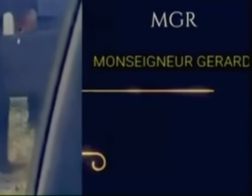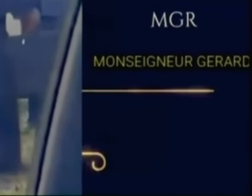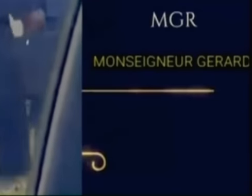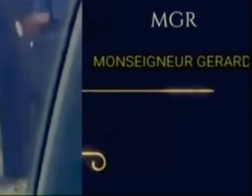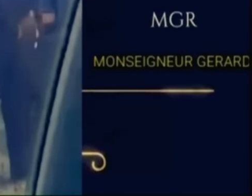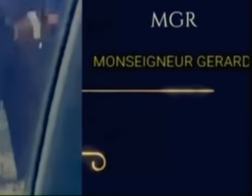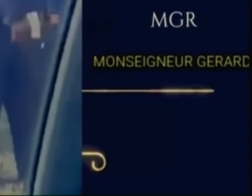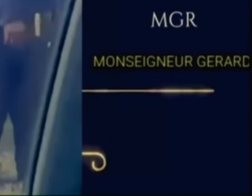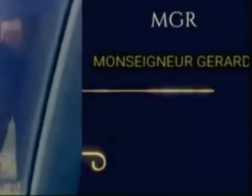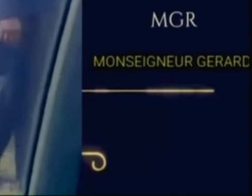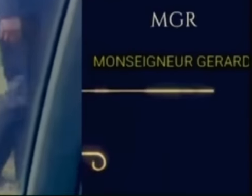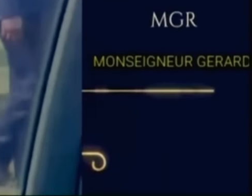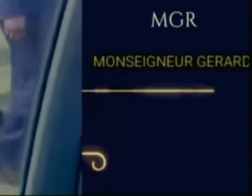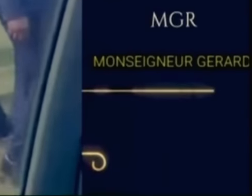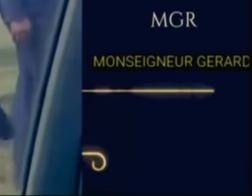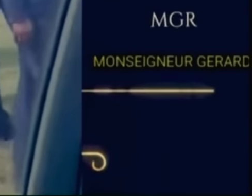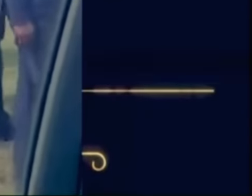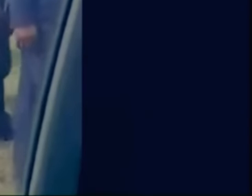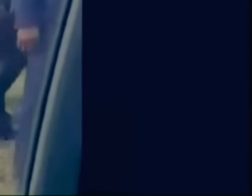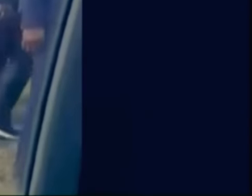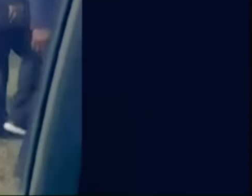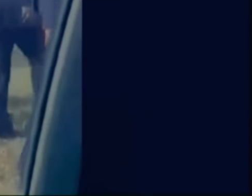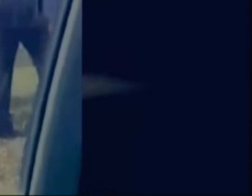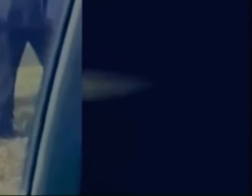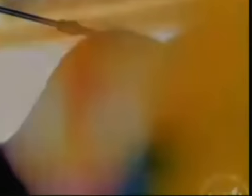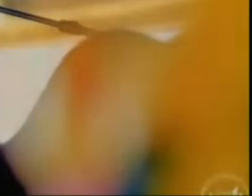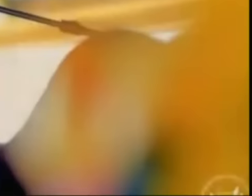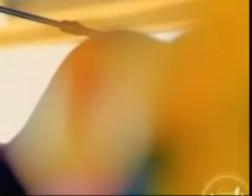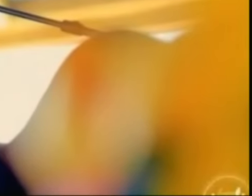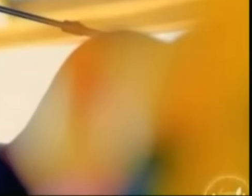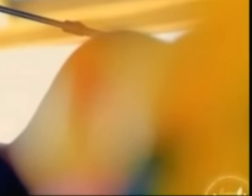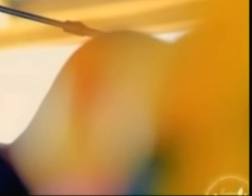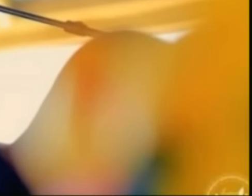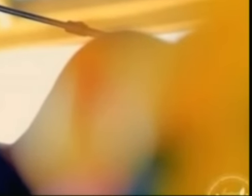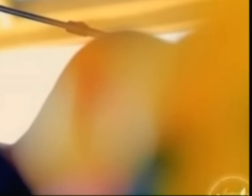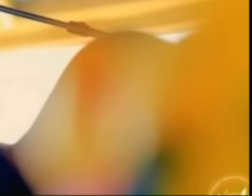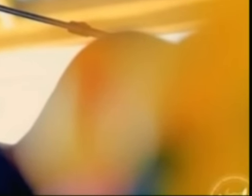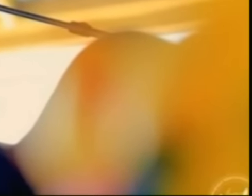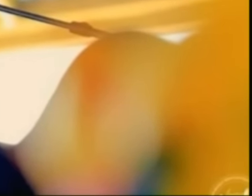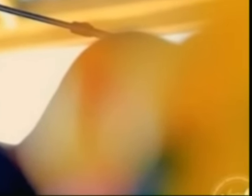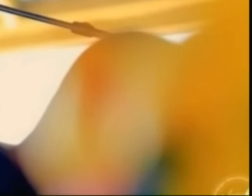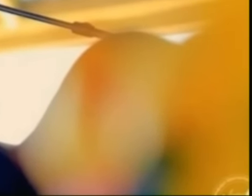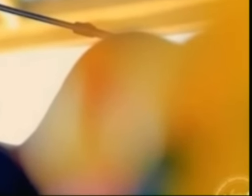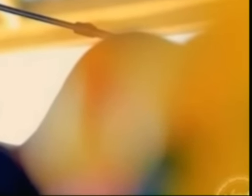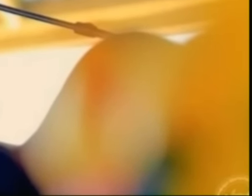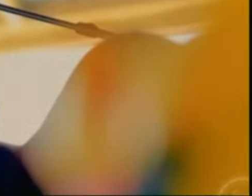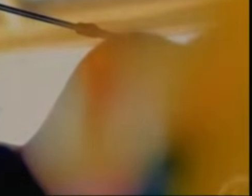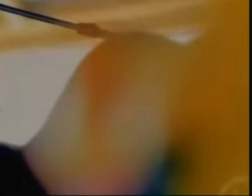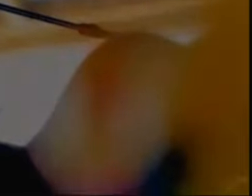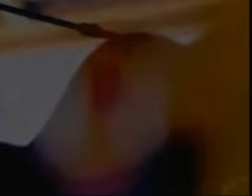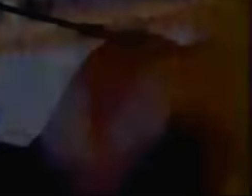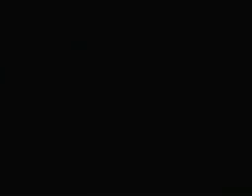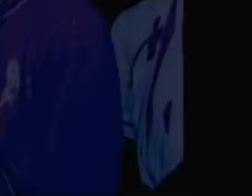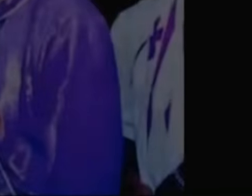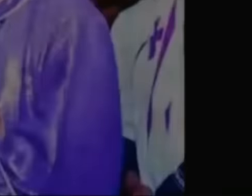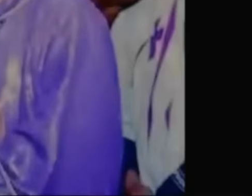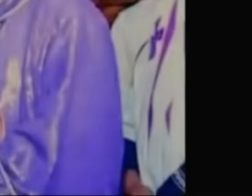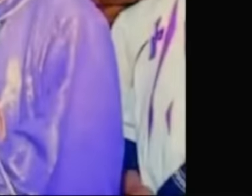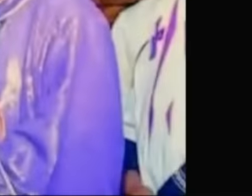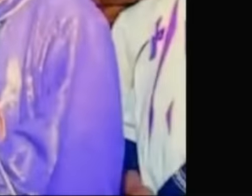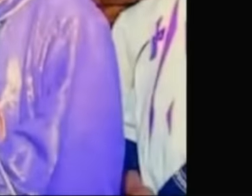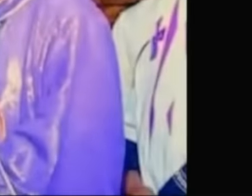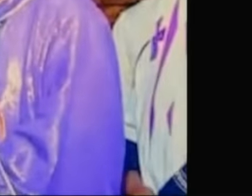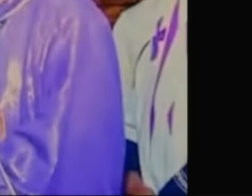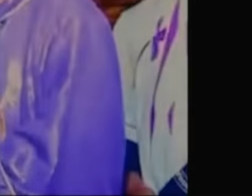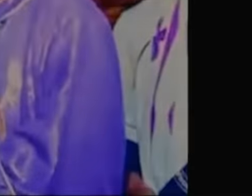disparition de Mgr Gérard Moulumba Kalemba, la douleur n'en est pas moins vive ni moins longue à